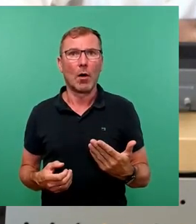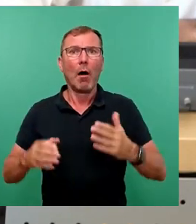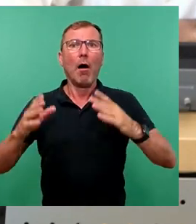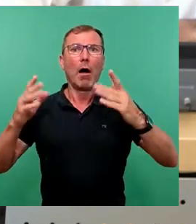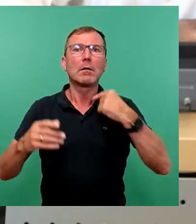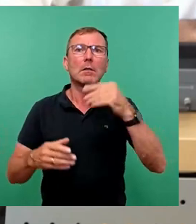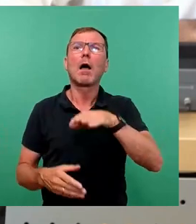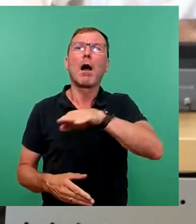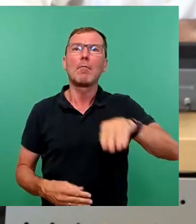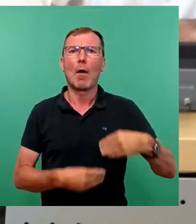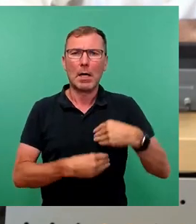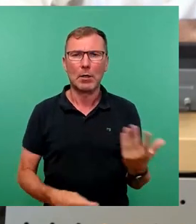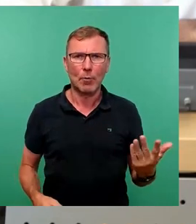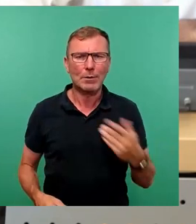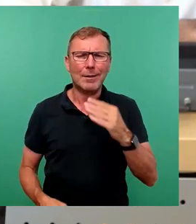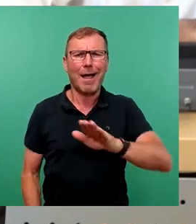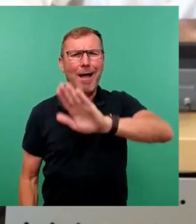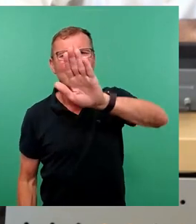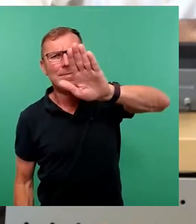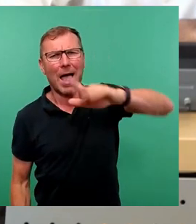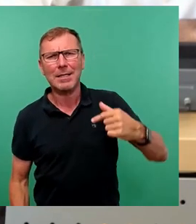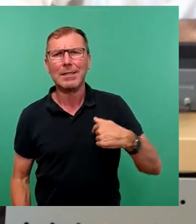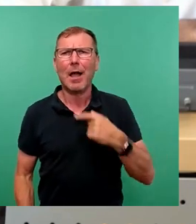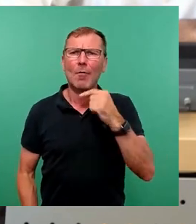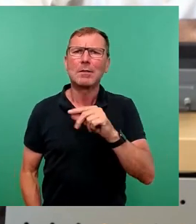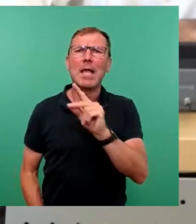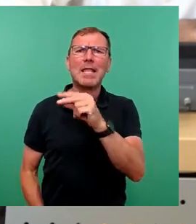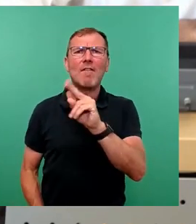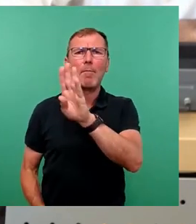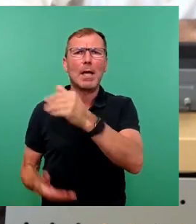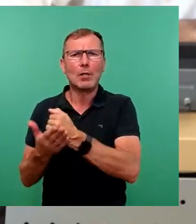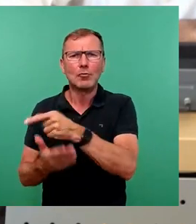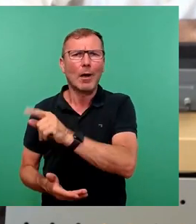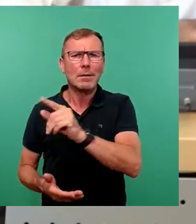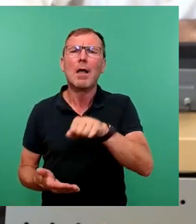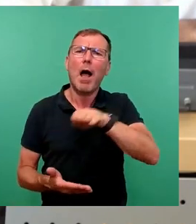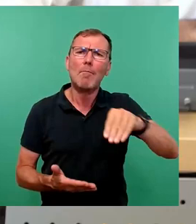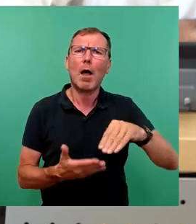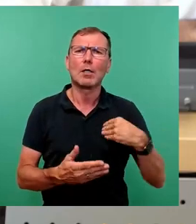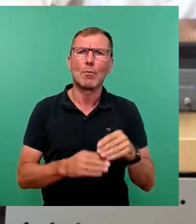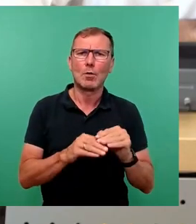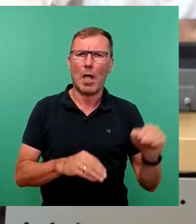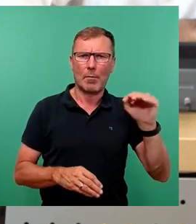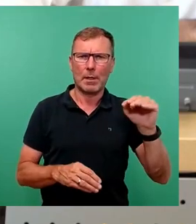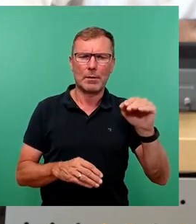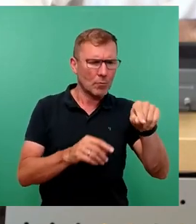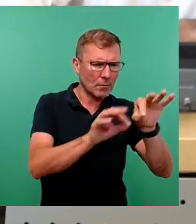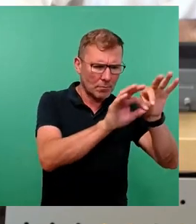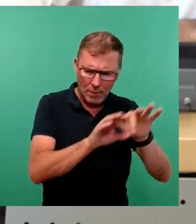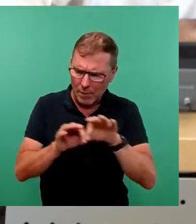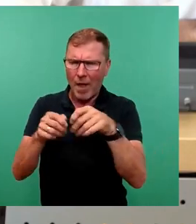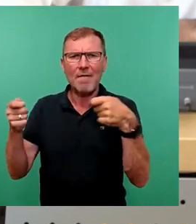die Parkgebühren. Und sagt, nein, wir wollen nicht bei der DVB sparen, wir wollen die Parkgebühren erhöhen, um die DVB zu finanzieren.